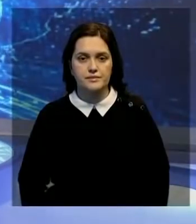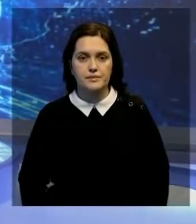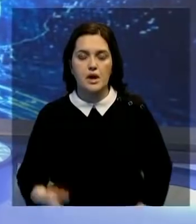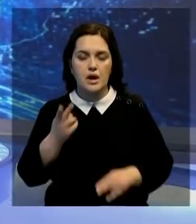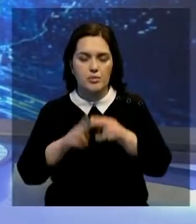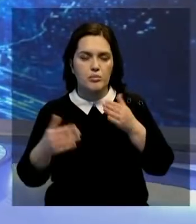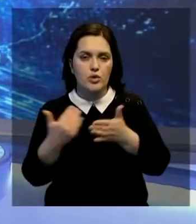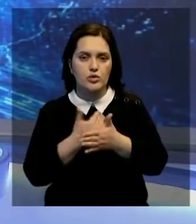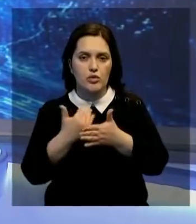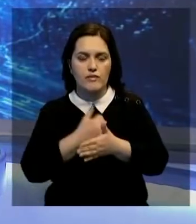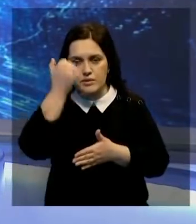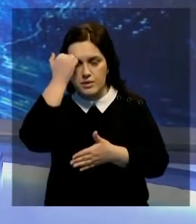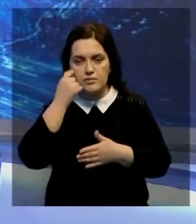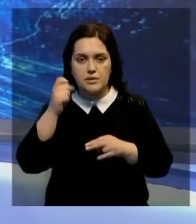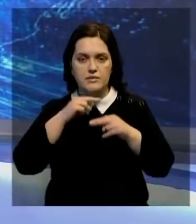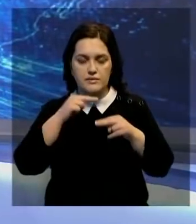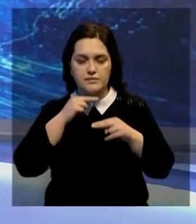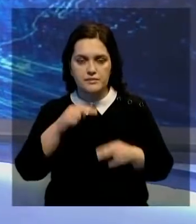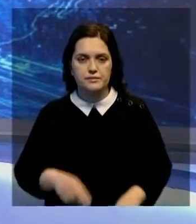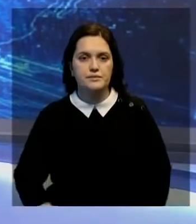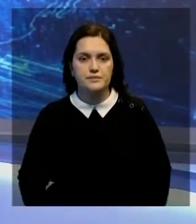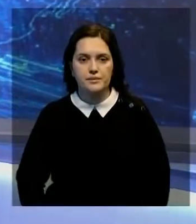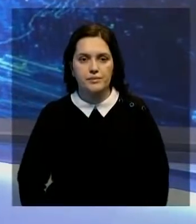Закончим на этом. Немного позже вернёмся. До скорого.